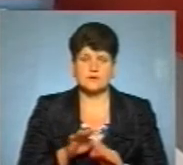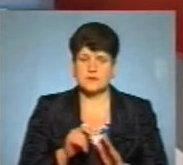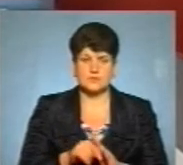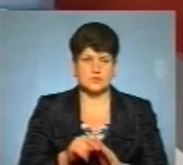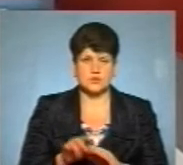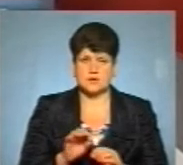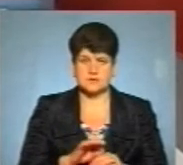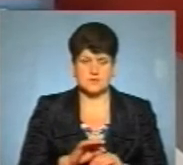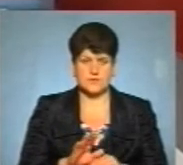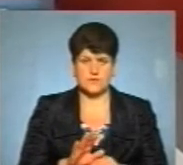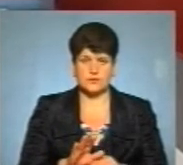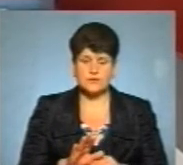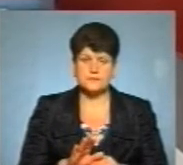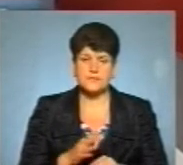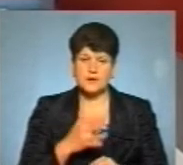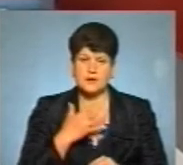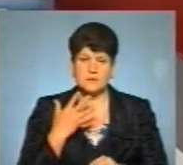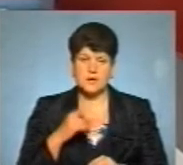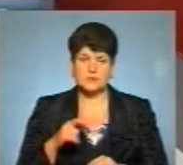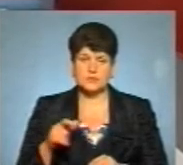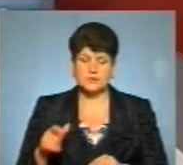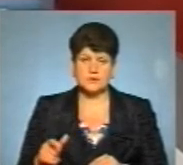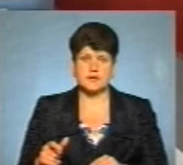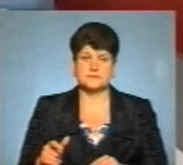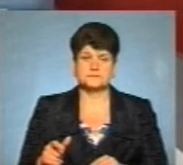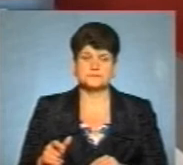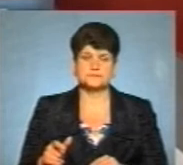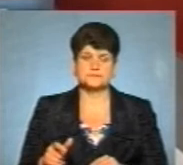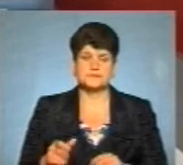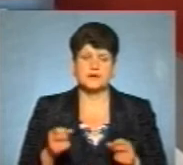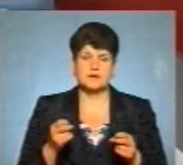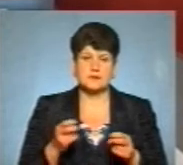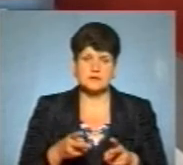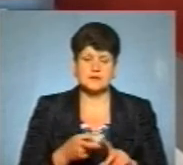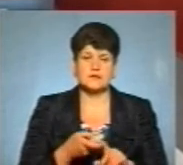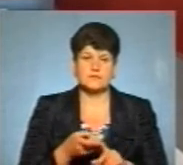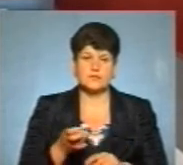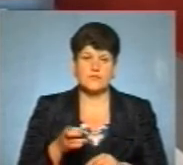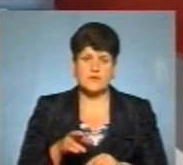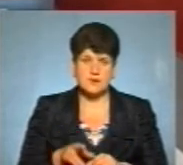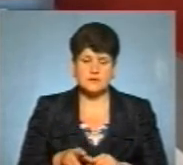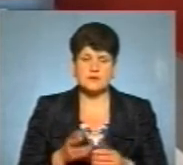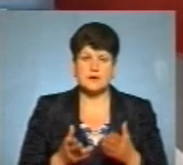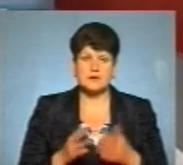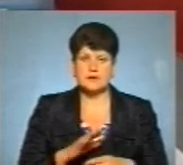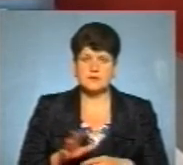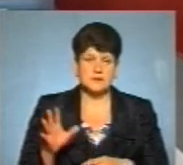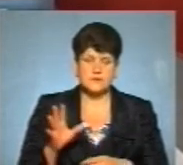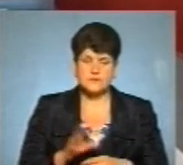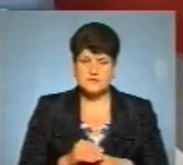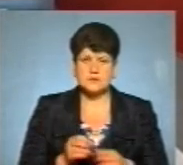захворювання. Багато людей наражається на ризик інфікування, але не всі